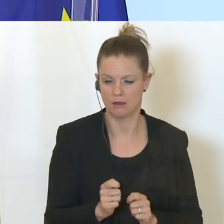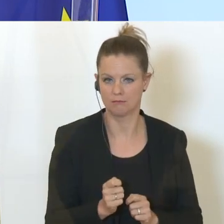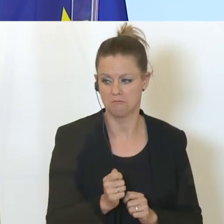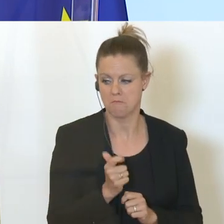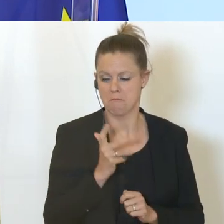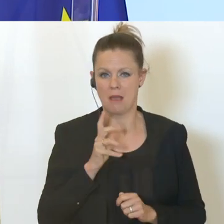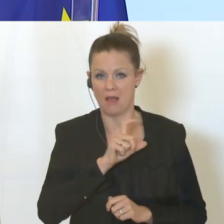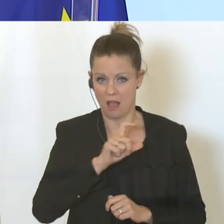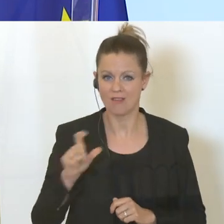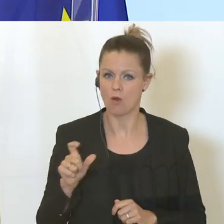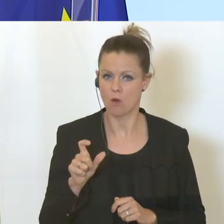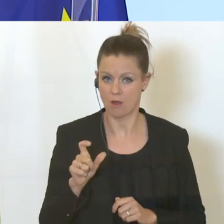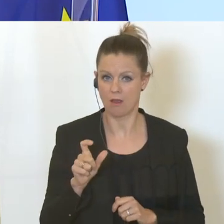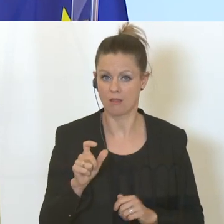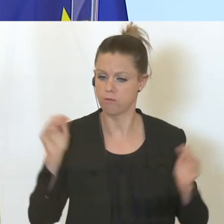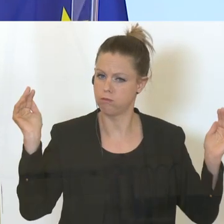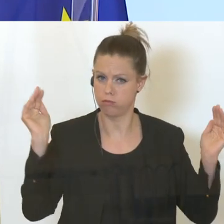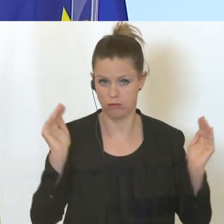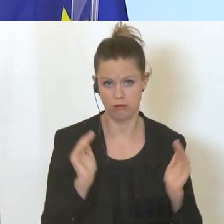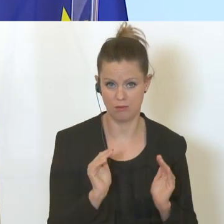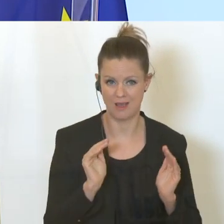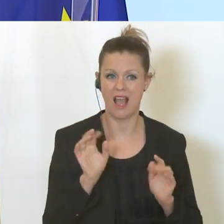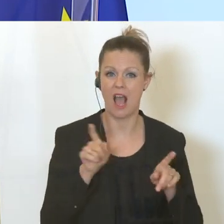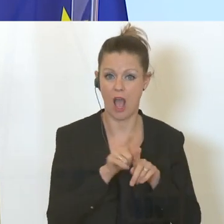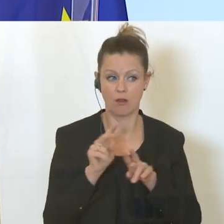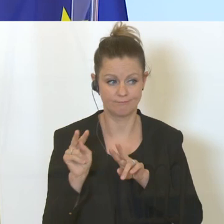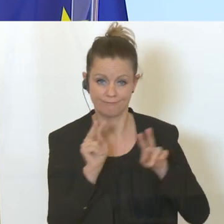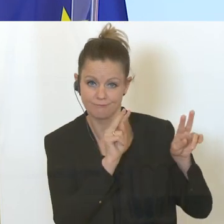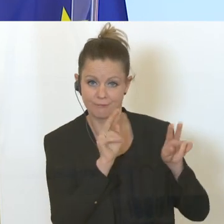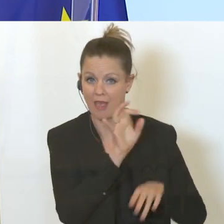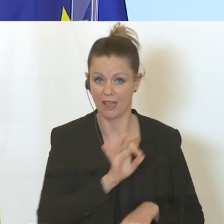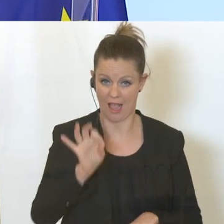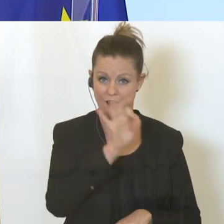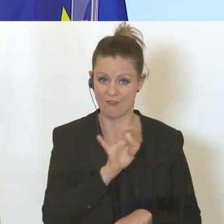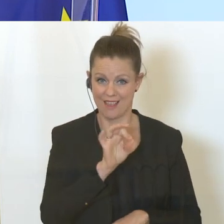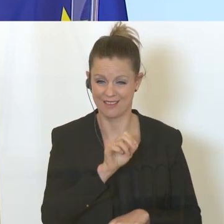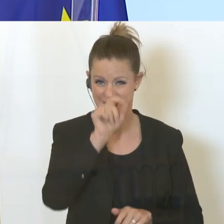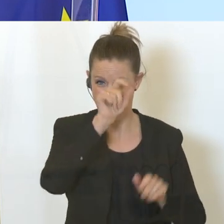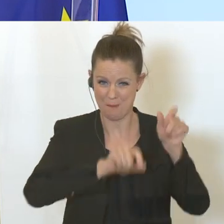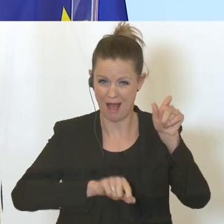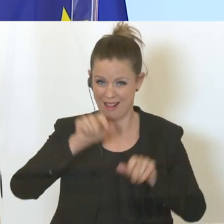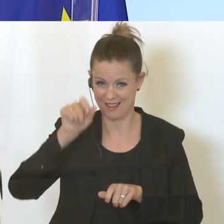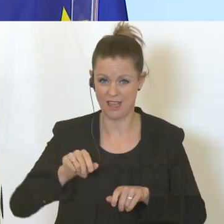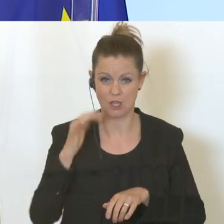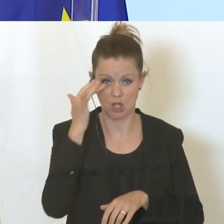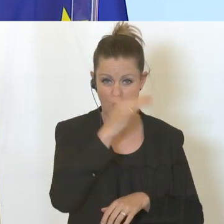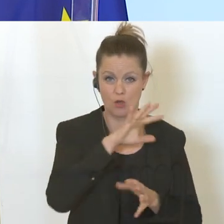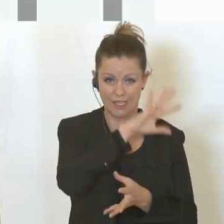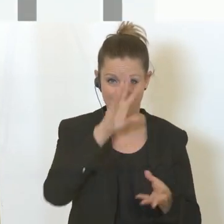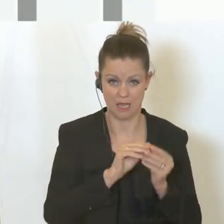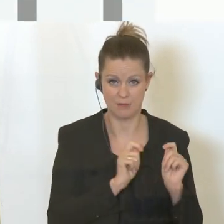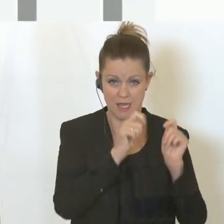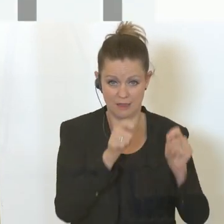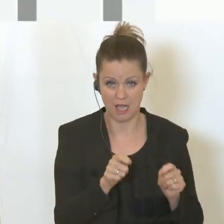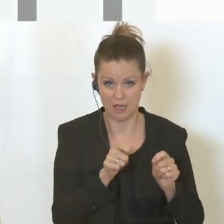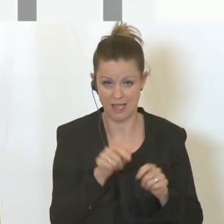sehen wir einen deutlichen Rückgang, auch hier gibt es eine Grafik dazu, mit den grauen Balken die Anträge gesamt und